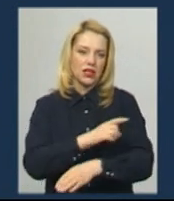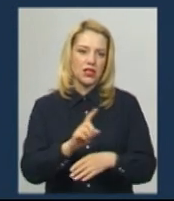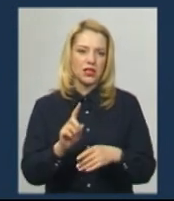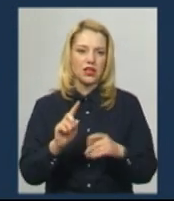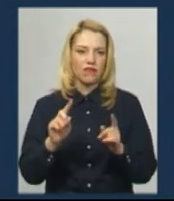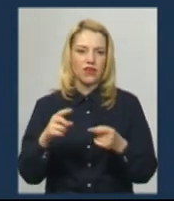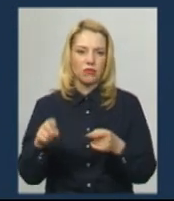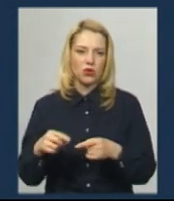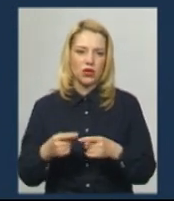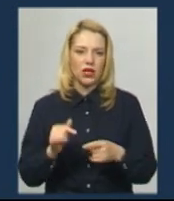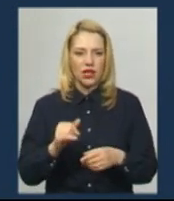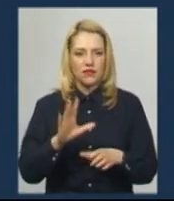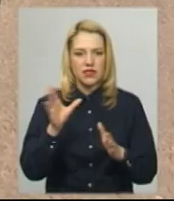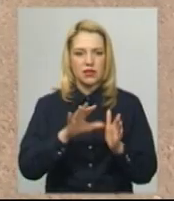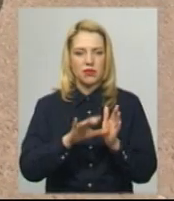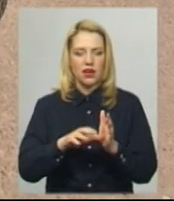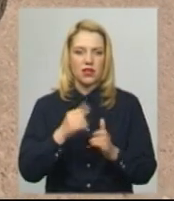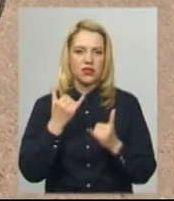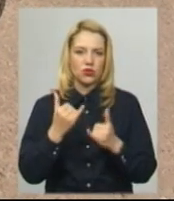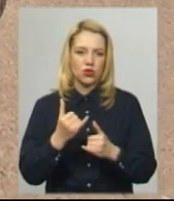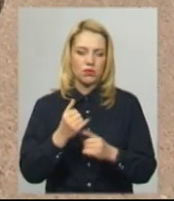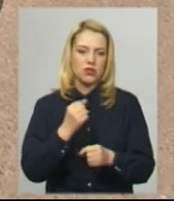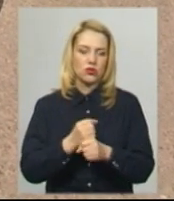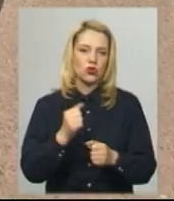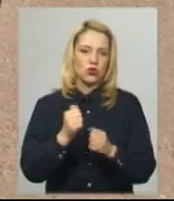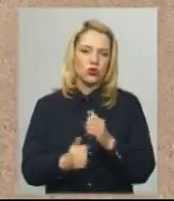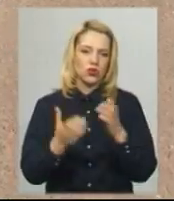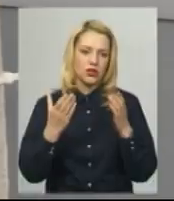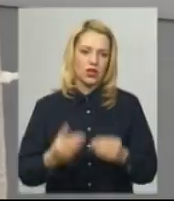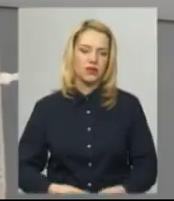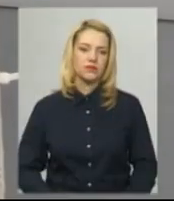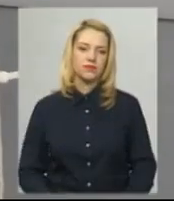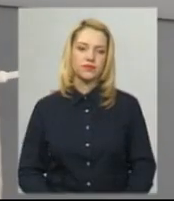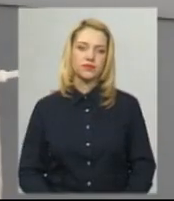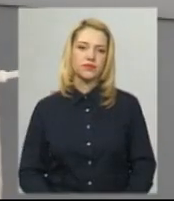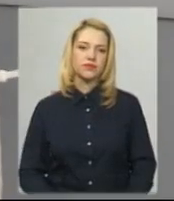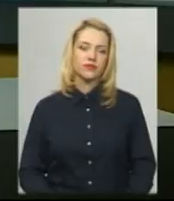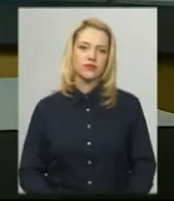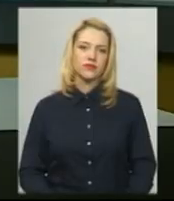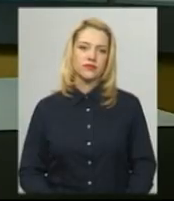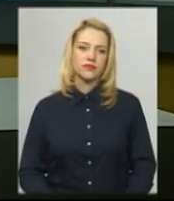згадали сьогодні працюють щодня. Світлана Поробок, Юрій Чорний, новини на Суспільному, Хмельницький.